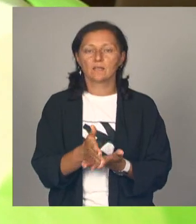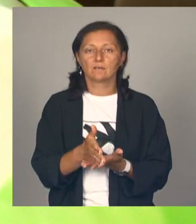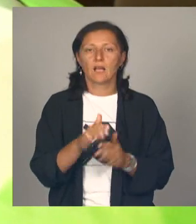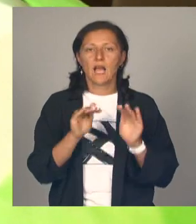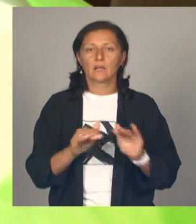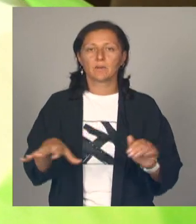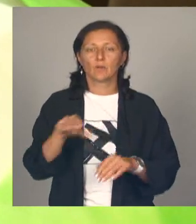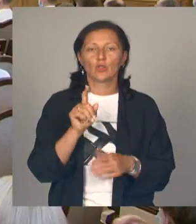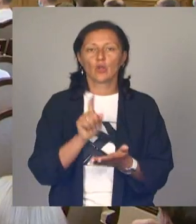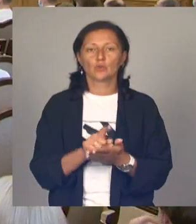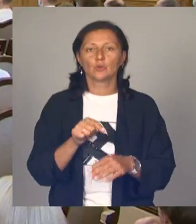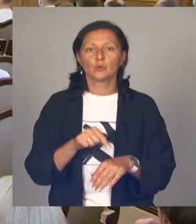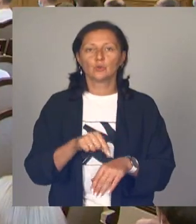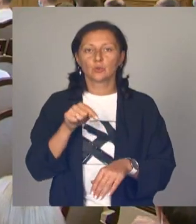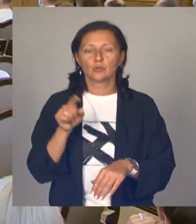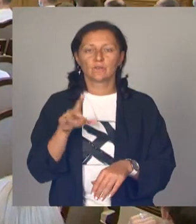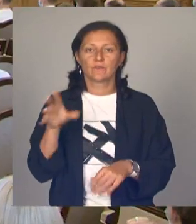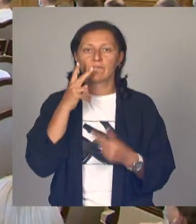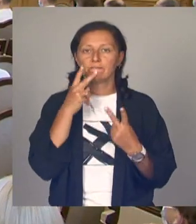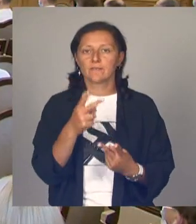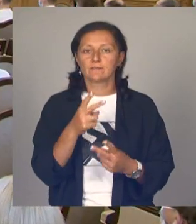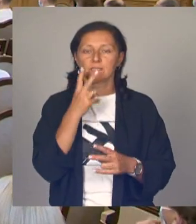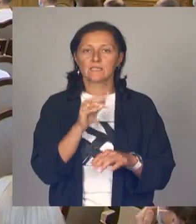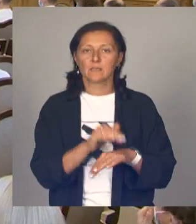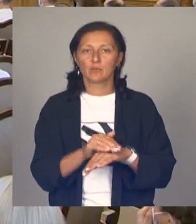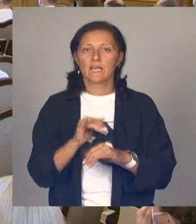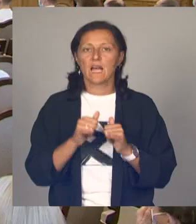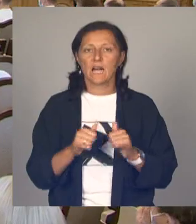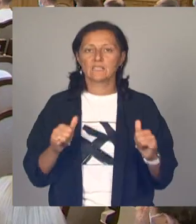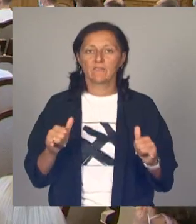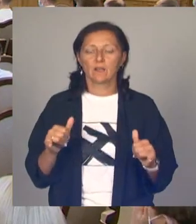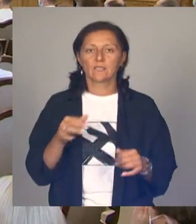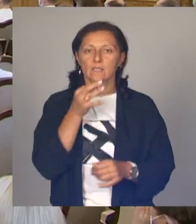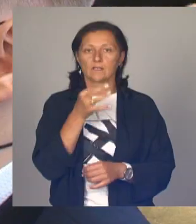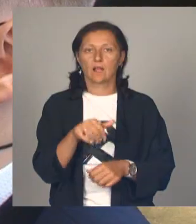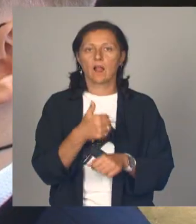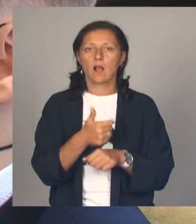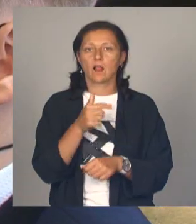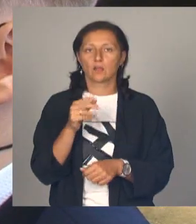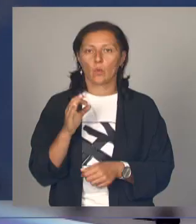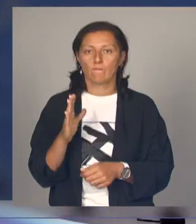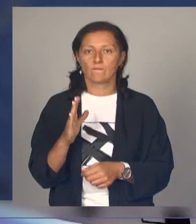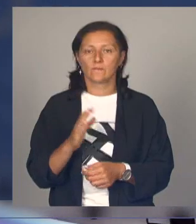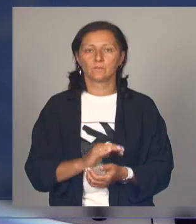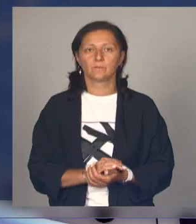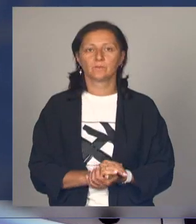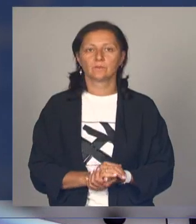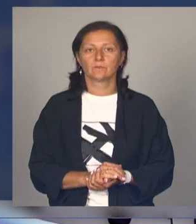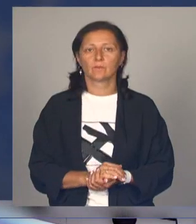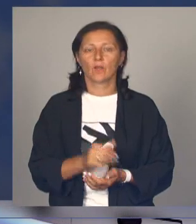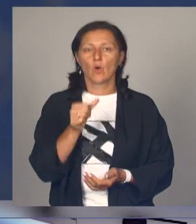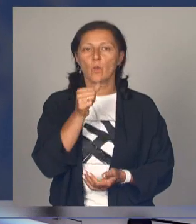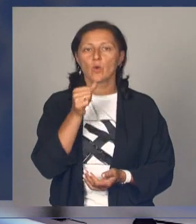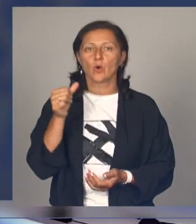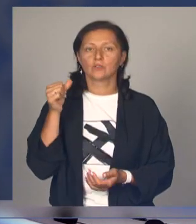должны чувствовать, что их успехи замечают и иметь возможности развивать таланты. Подчеркнул Вячеслав Гладков. В прошлом году на